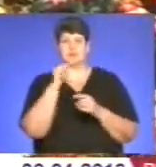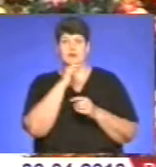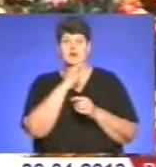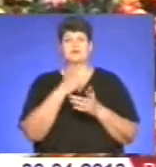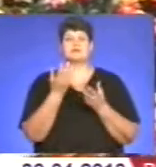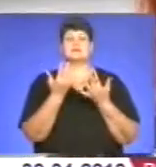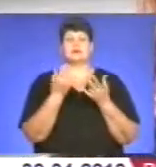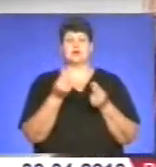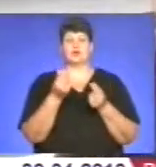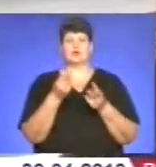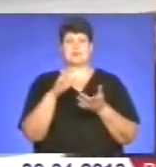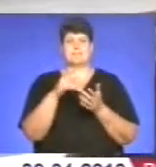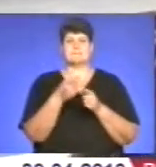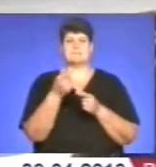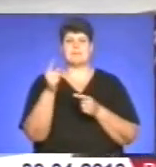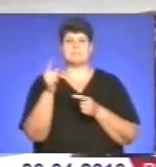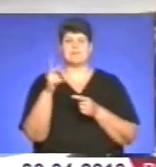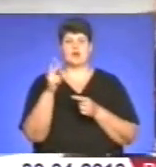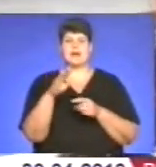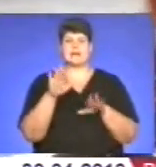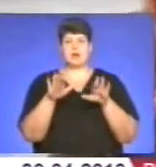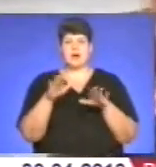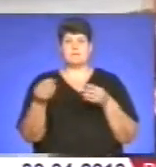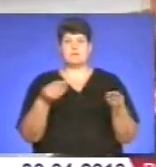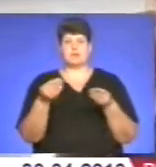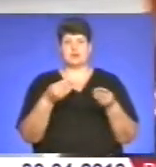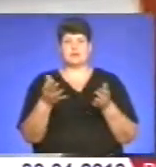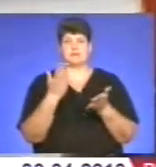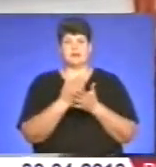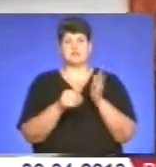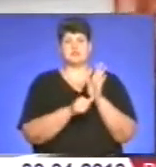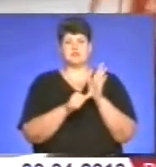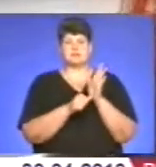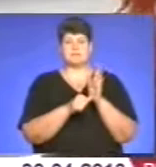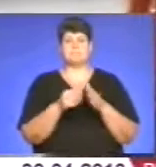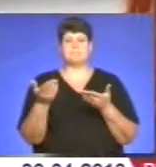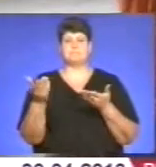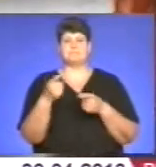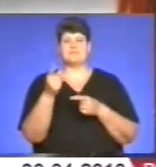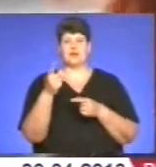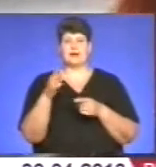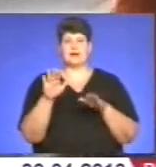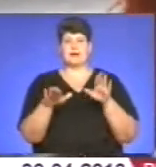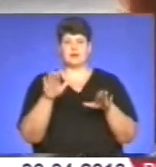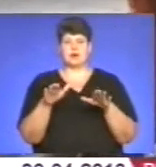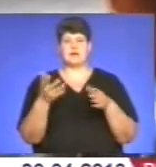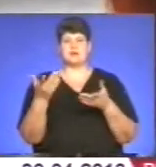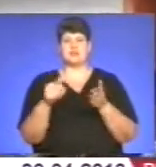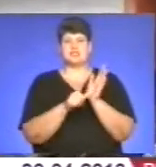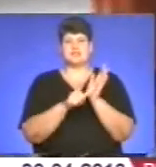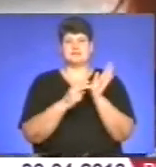рецептом на 1,5 кг борошна. В результаті отримаємо 6 виробів. Півтора кілограма борошна – 6,75,